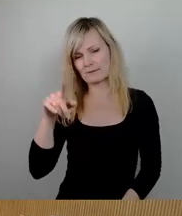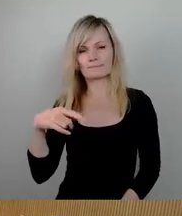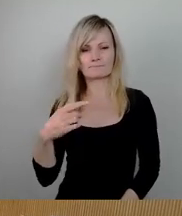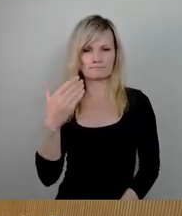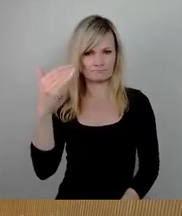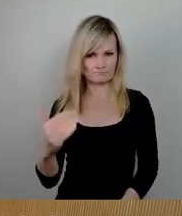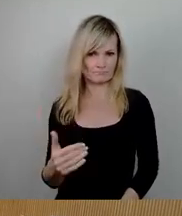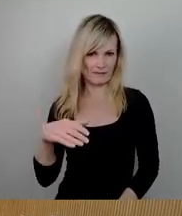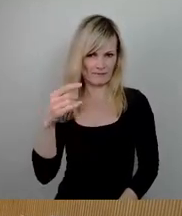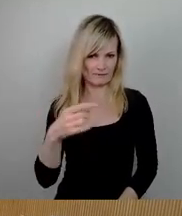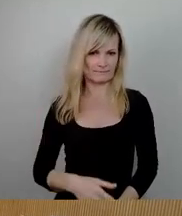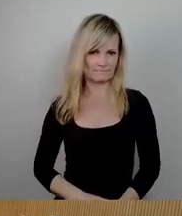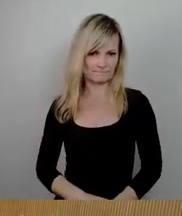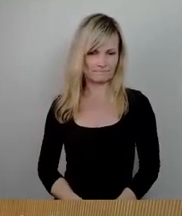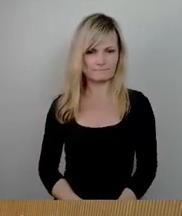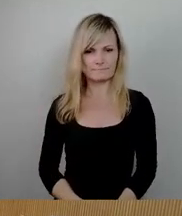AfD-Fraktion.